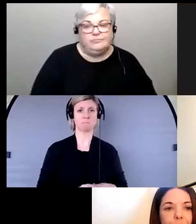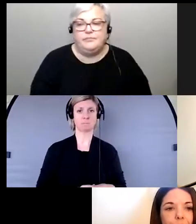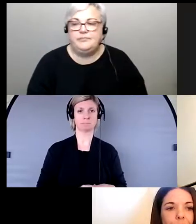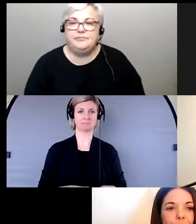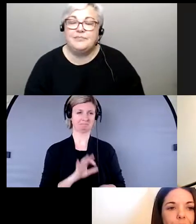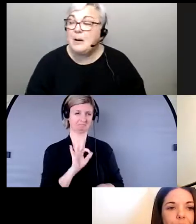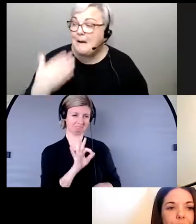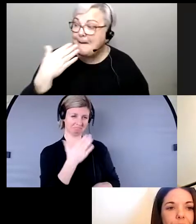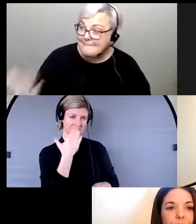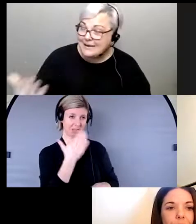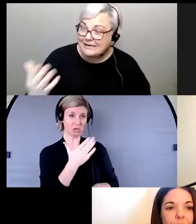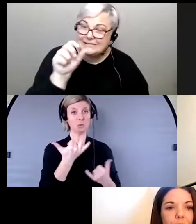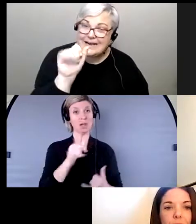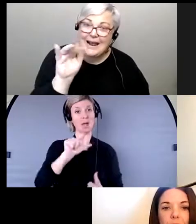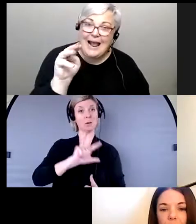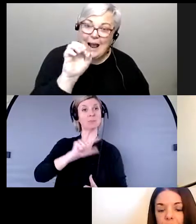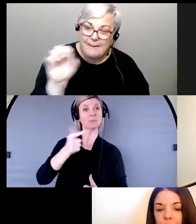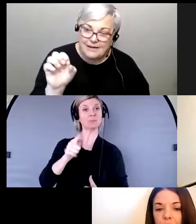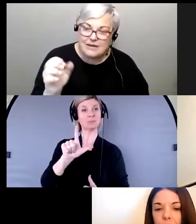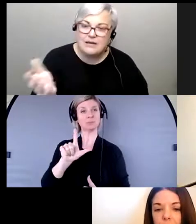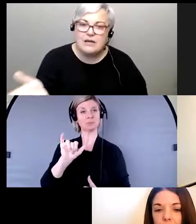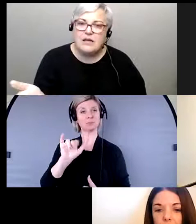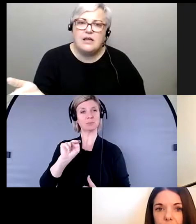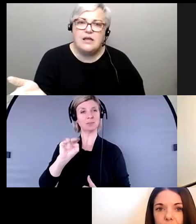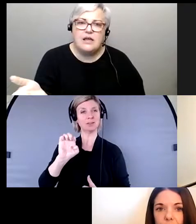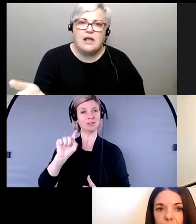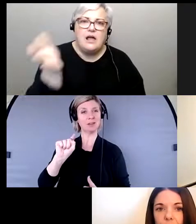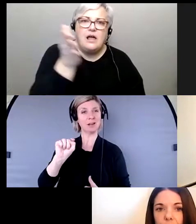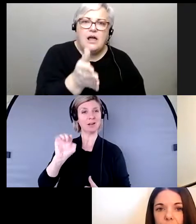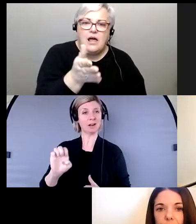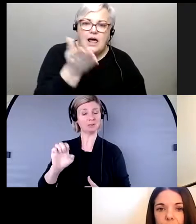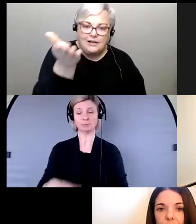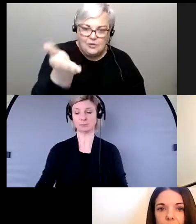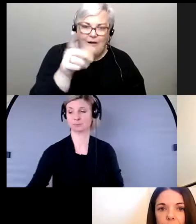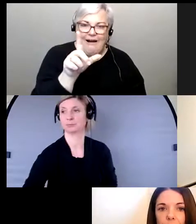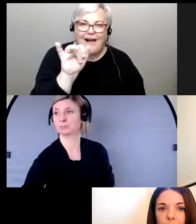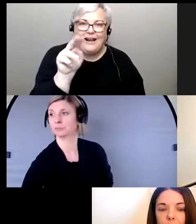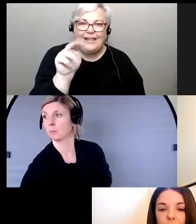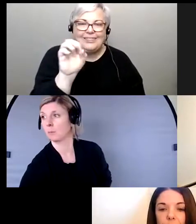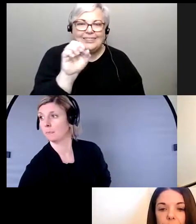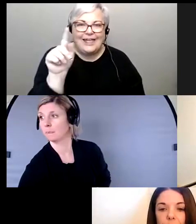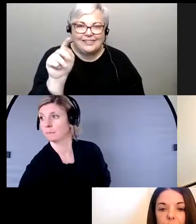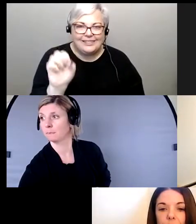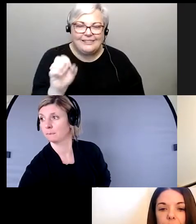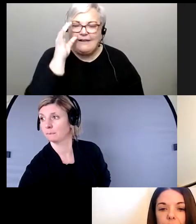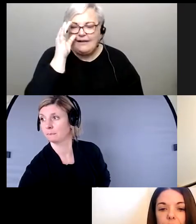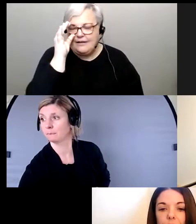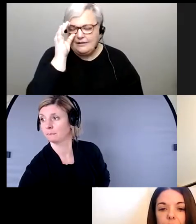Merci, Amy. Maintenant, la parole est à toi, Lynette. Nous savons que